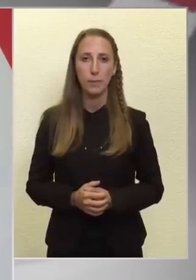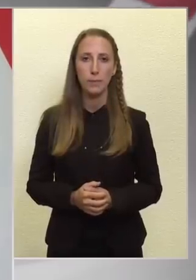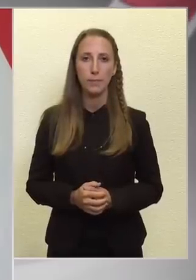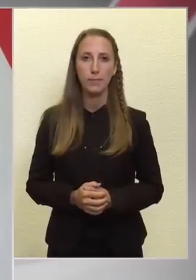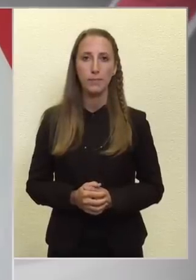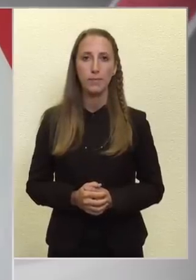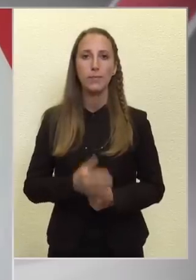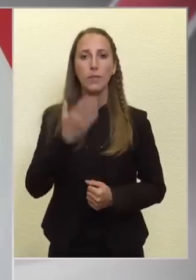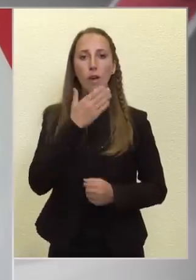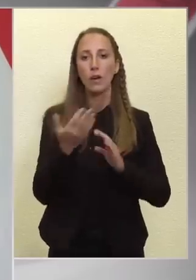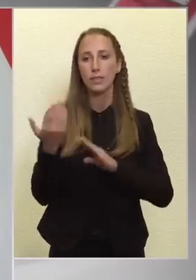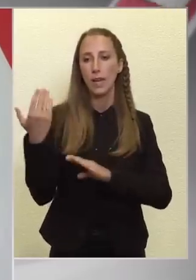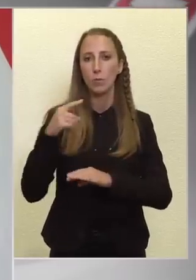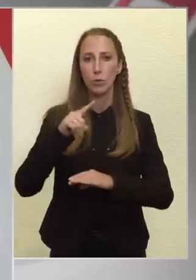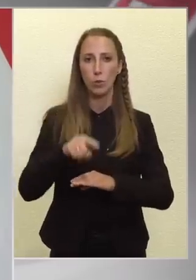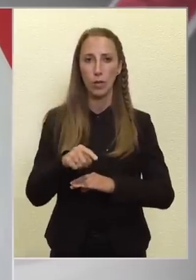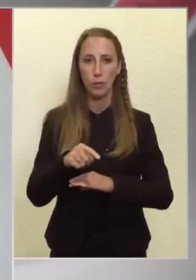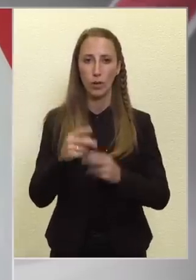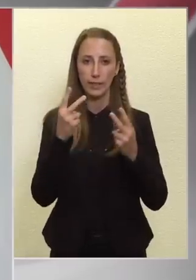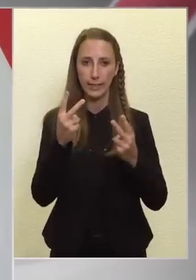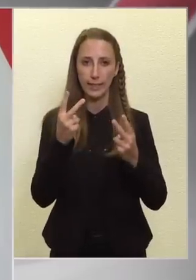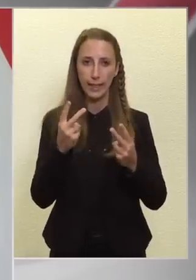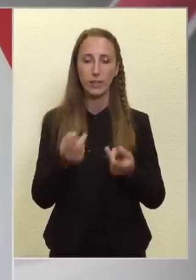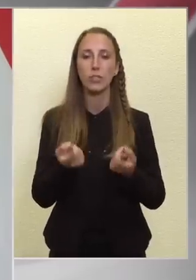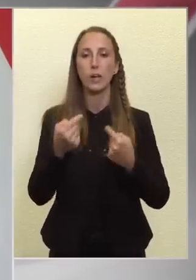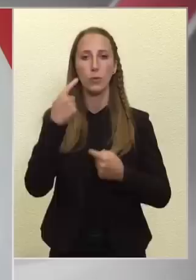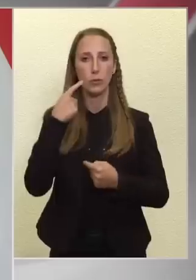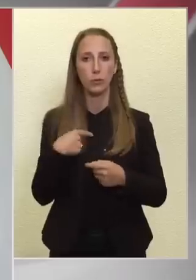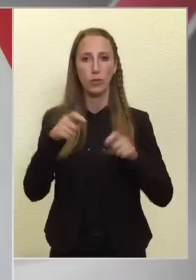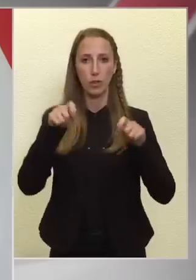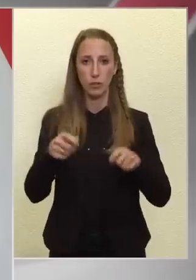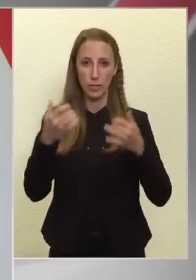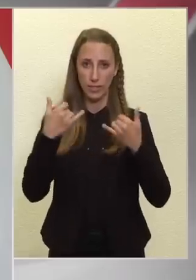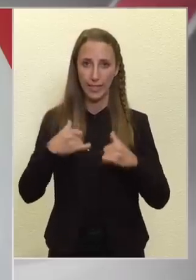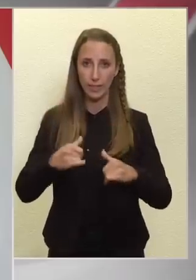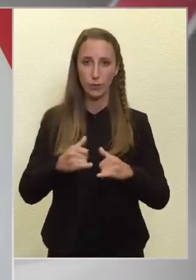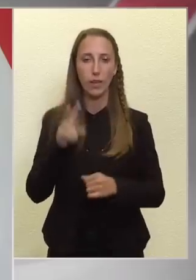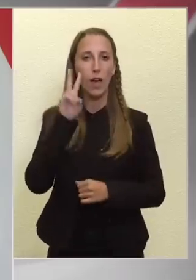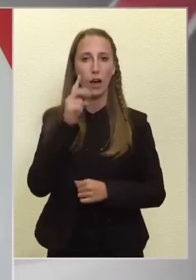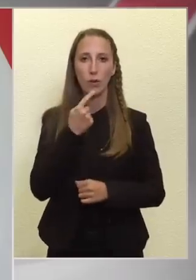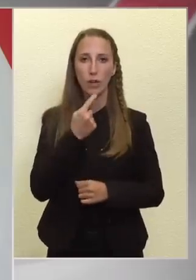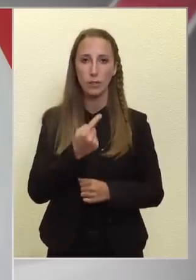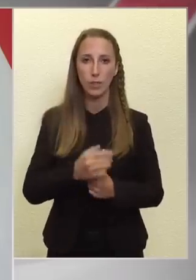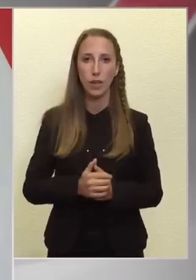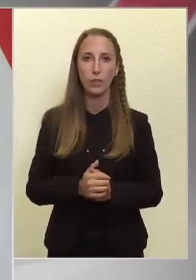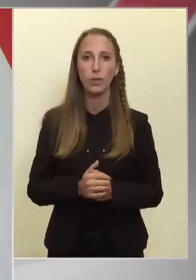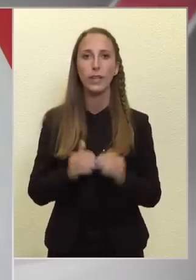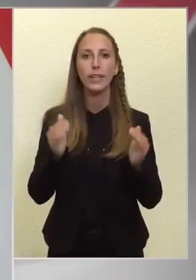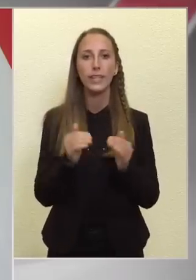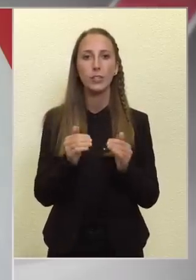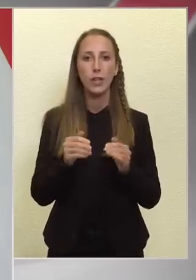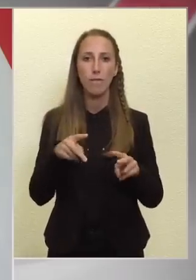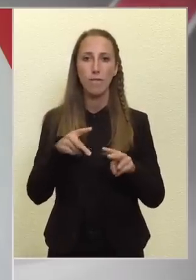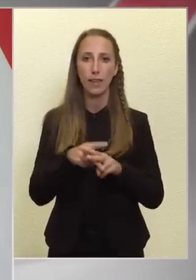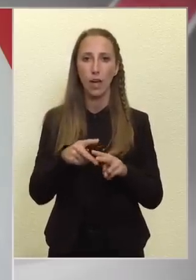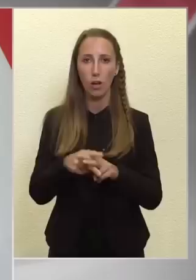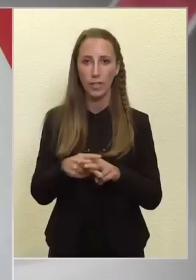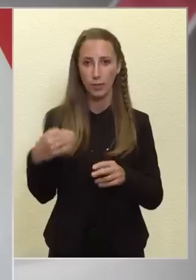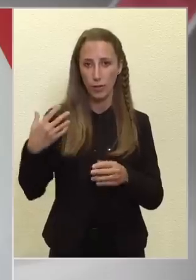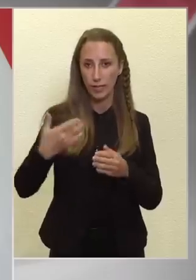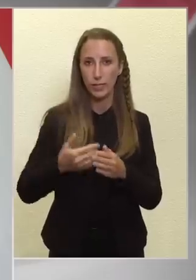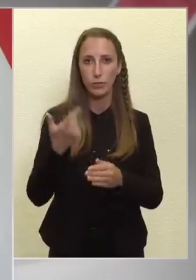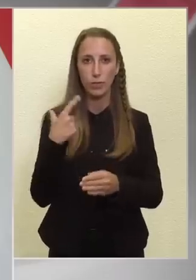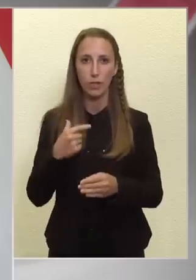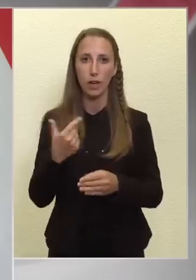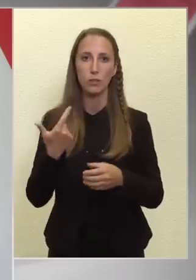Ha az elmúlt hónapokat értékeljük, és ebből tudunk a döntésnél kiindulni, akkor azt mondhatjuk, hogy kisebb fennakadások eddig is